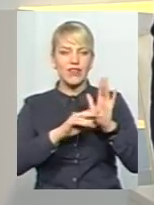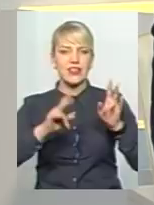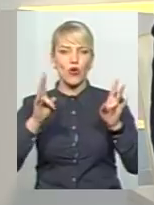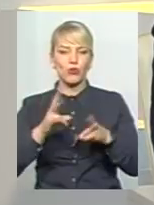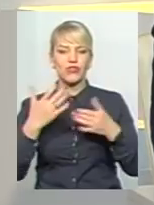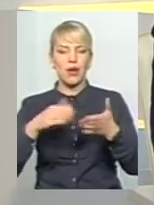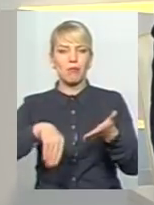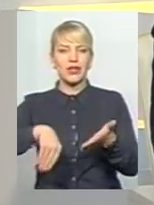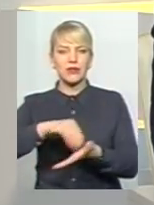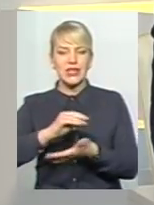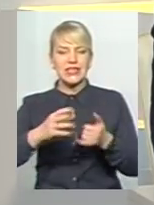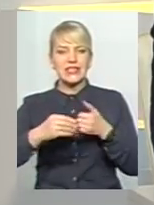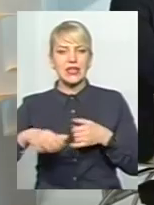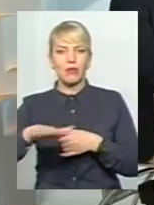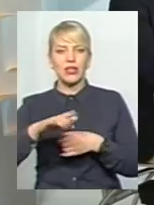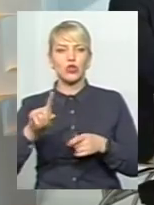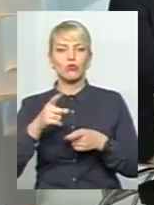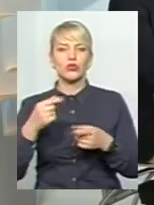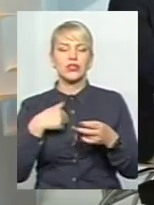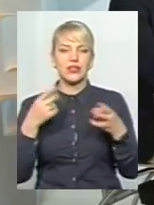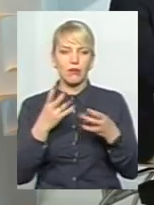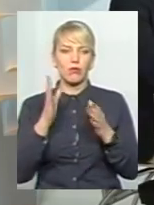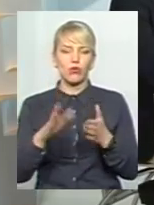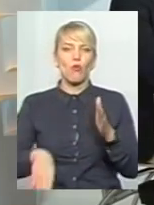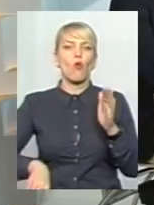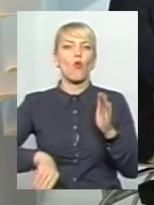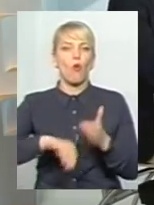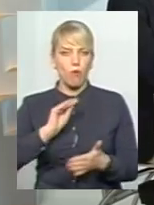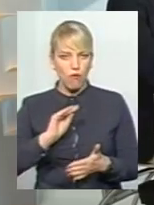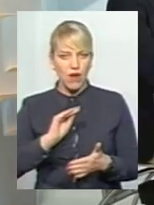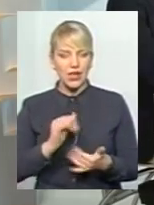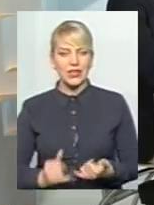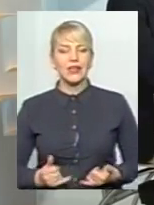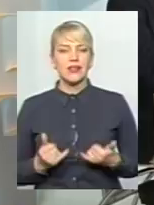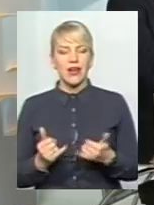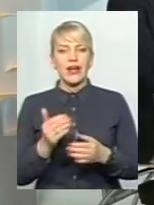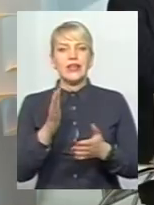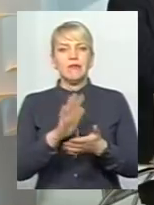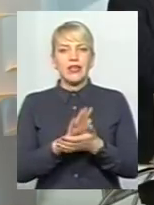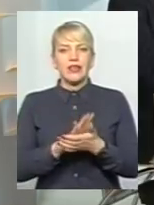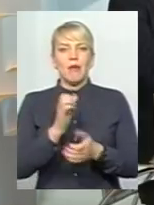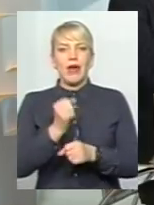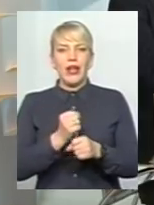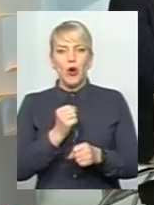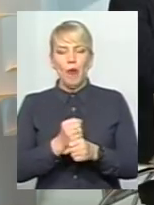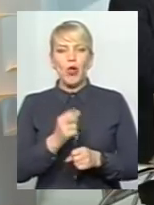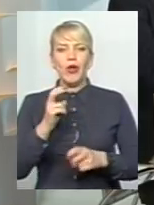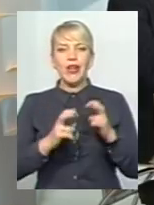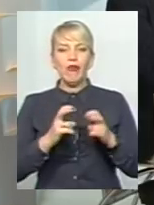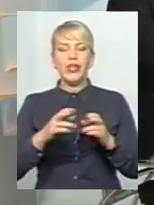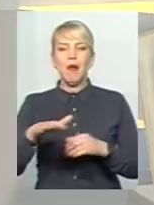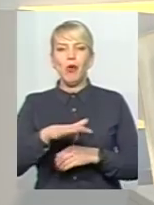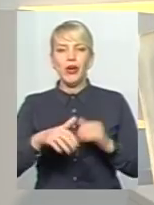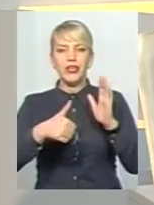придбання земельної ділянки, тому що нам доведеться її банально купувати для сміттєприробного заводу площою 6-7 гектарів